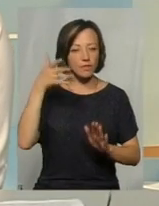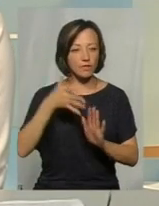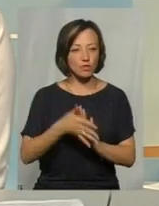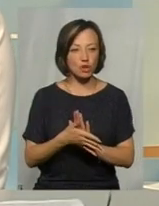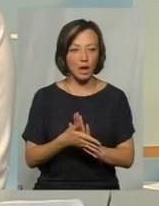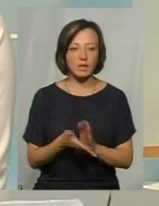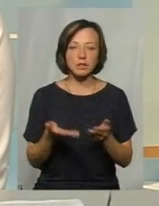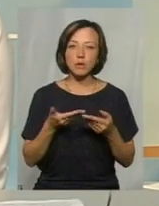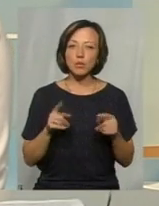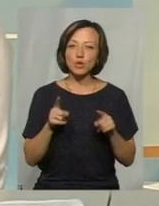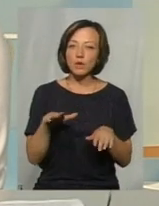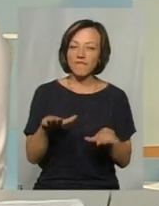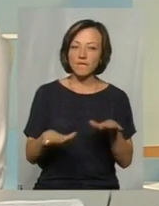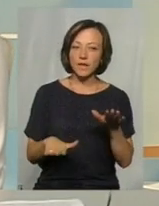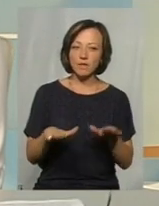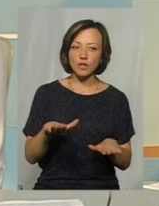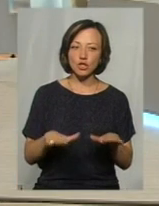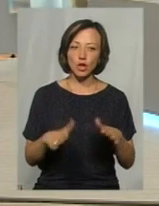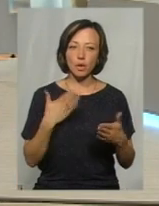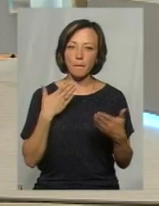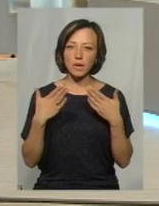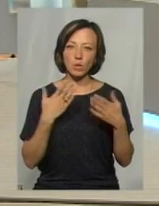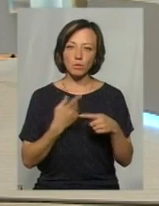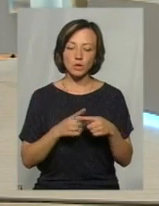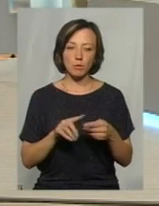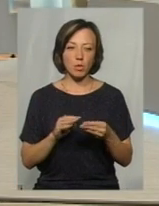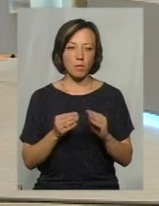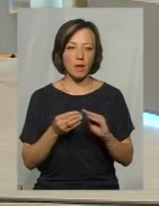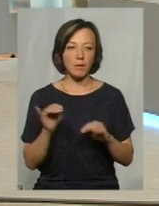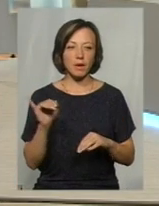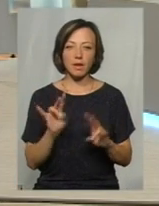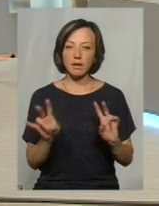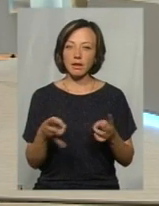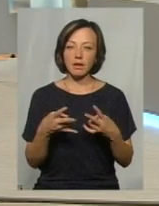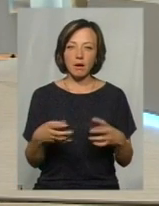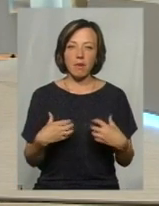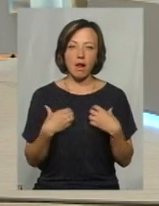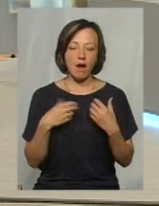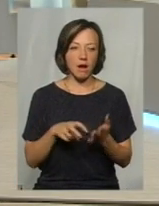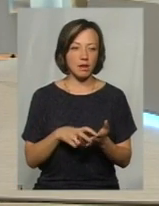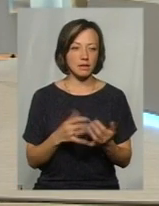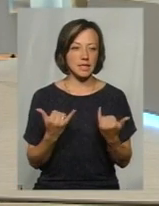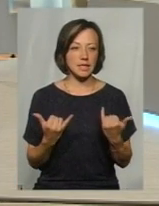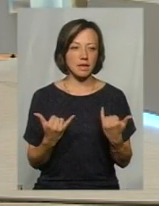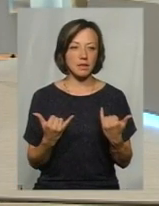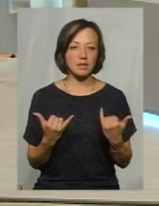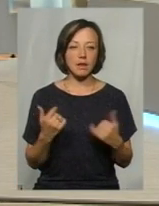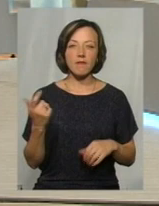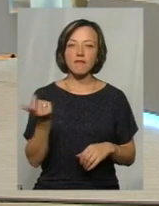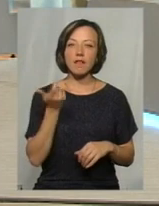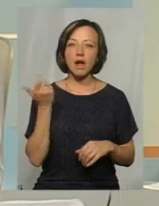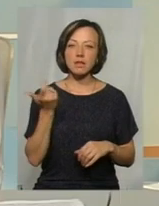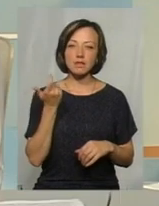Ми дуже виважено підходимо до цієї проблеми і не треба лякатись зараз власникам